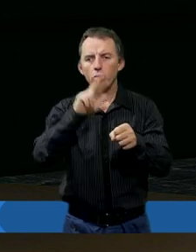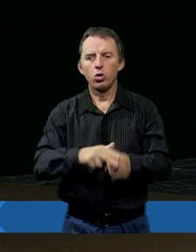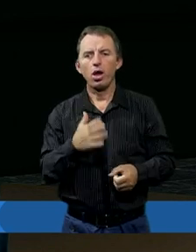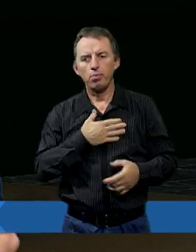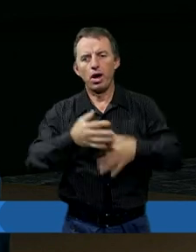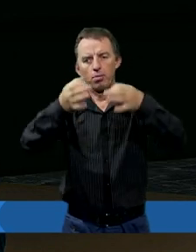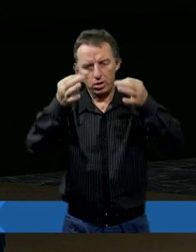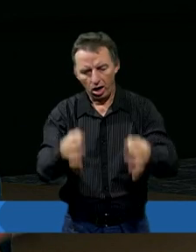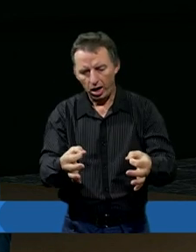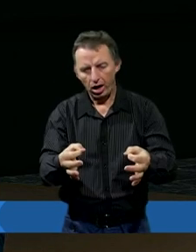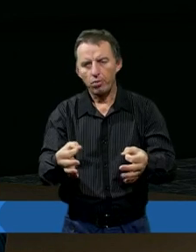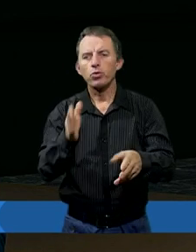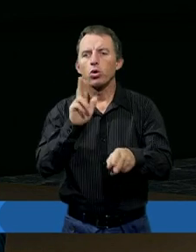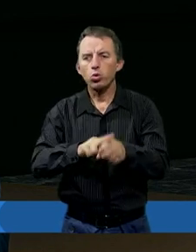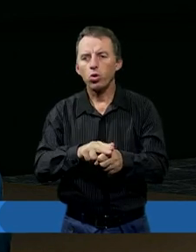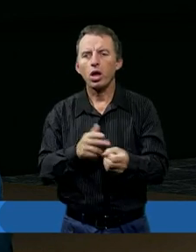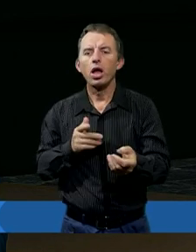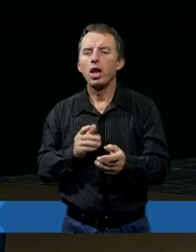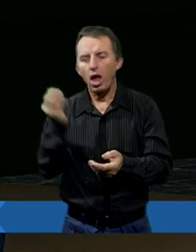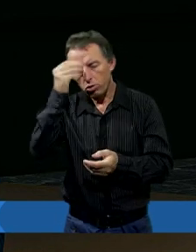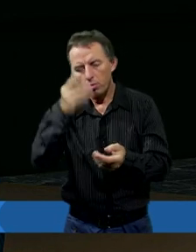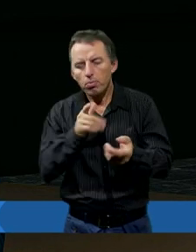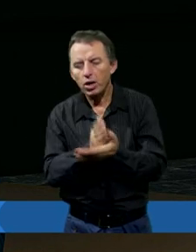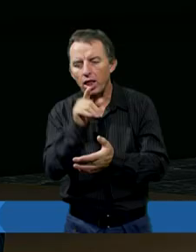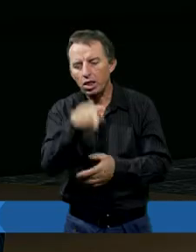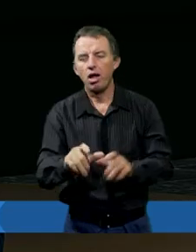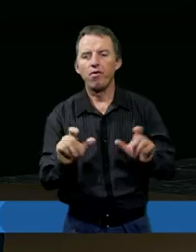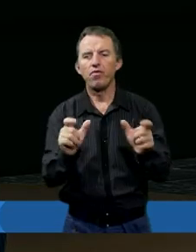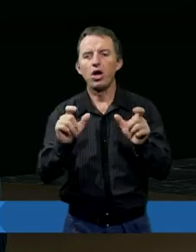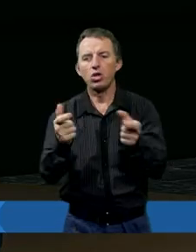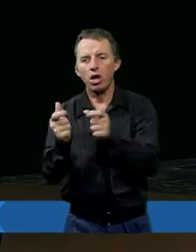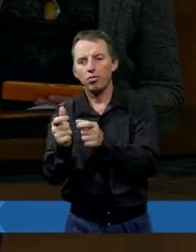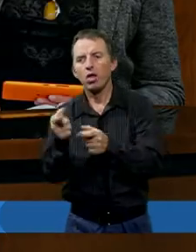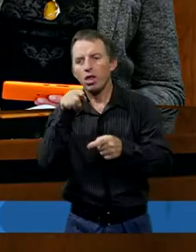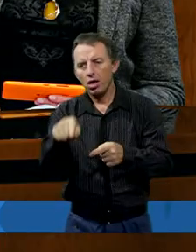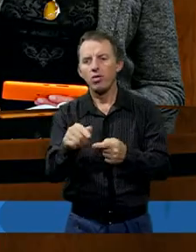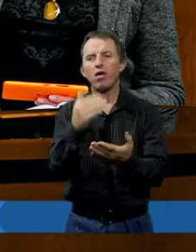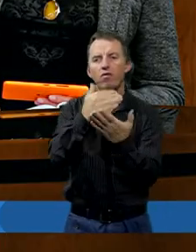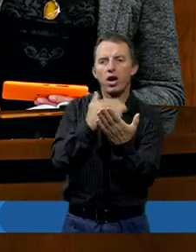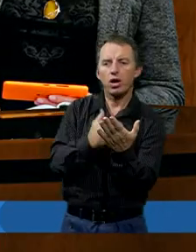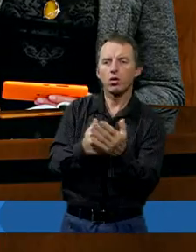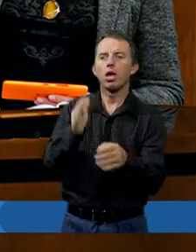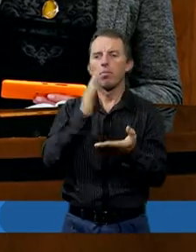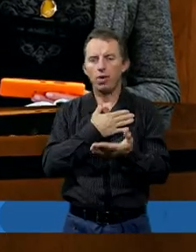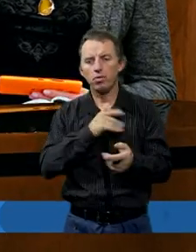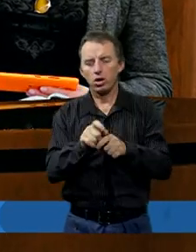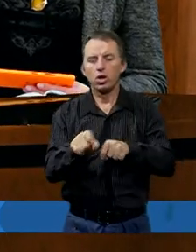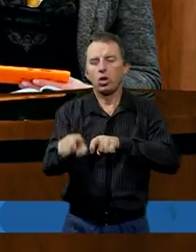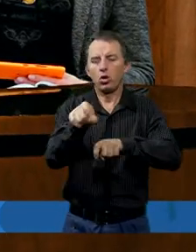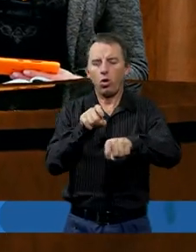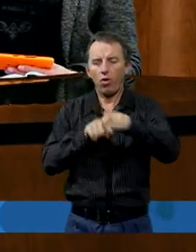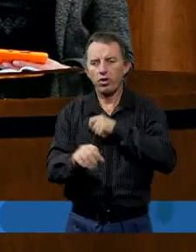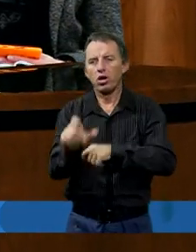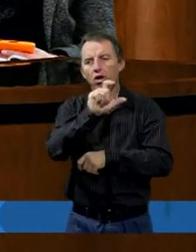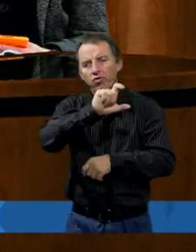mam teraz, które się nauczyłem przez te wydarzenia. Tylko pod takim warunkiem był w stanie cofnąć się w czasie, bo